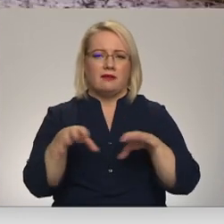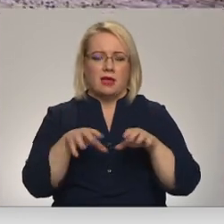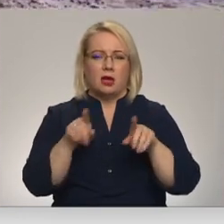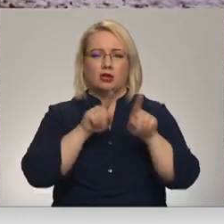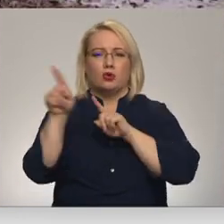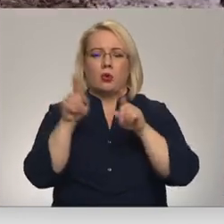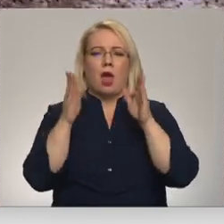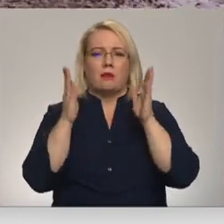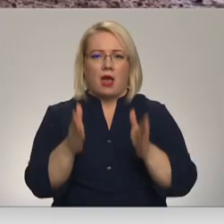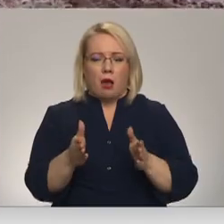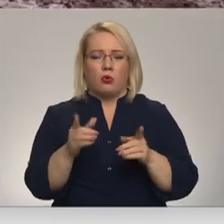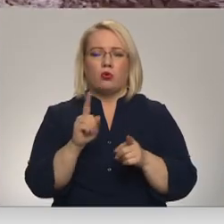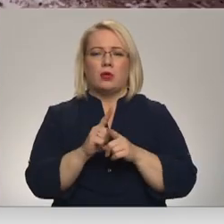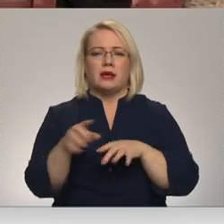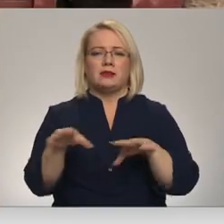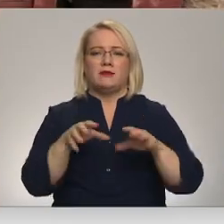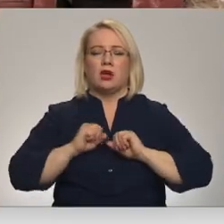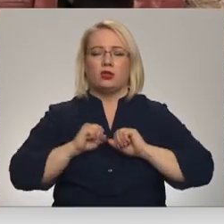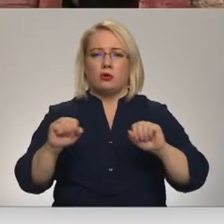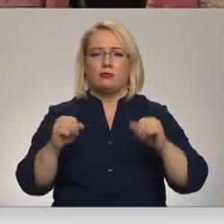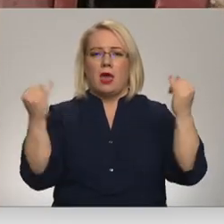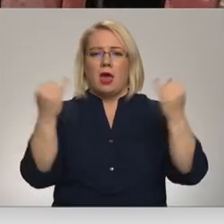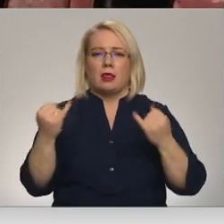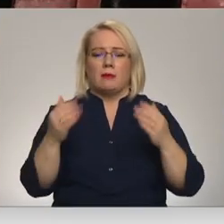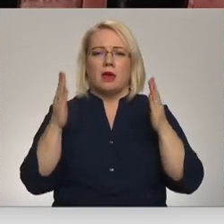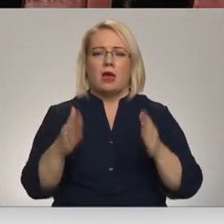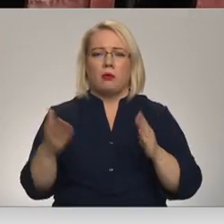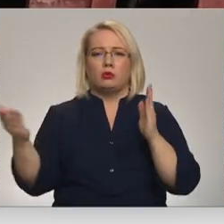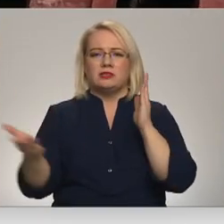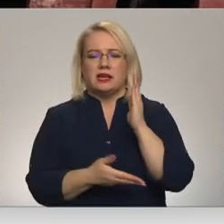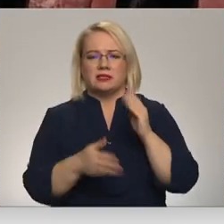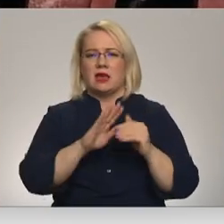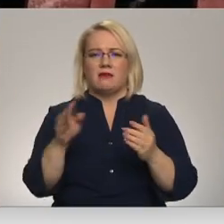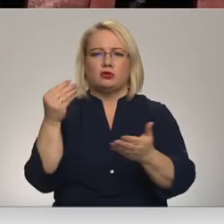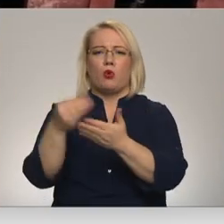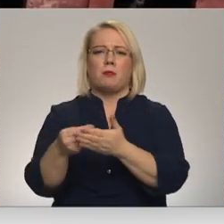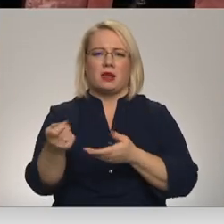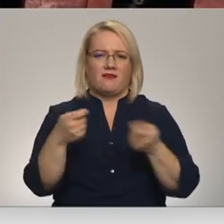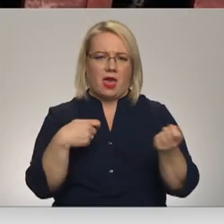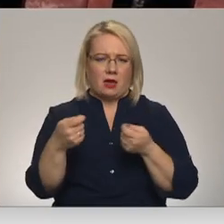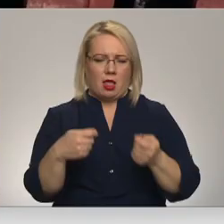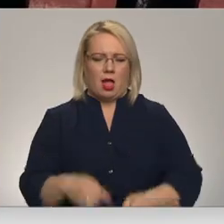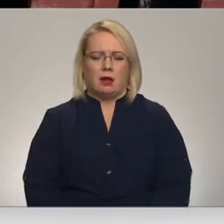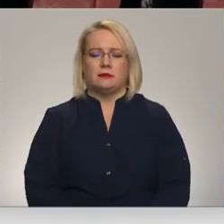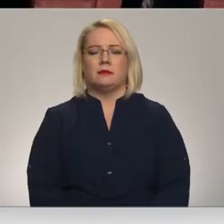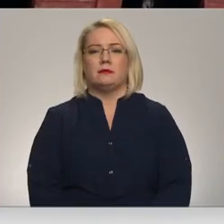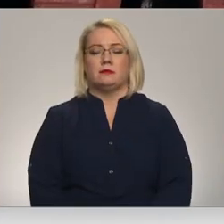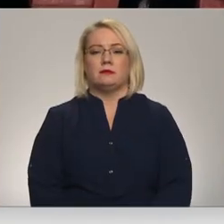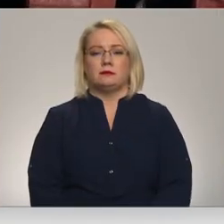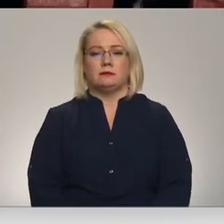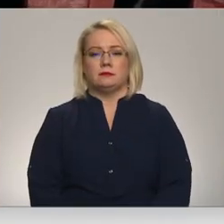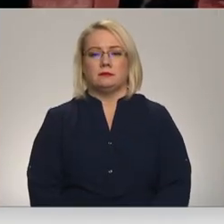jāturas pie zariem, ka arī dzīvnieku drošībai eglītē jābūt cirstai, nevis iegādātāju veikalā. Jau ganīs klimanovičs,